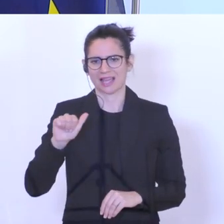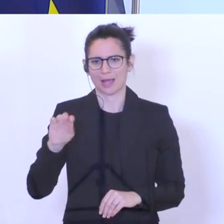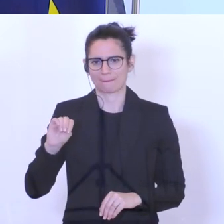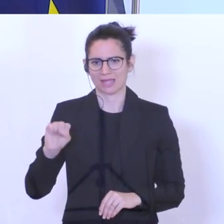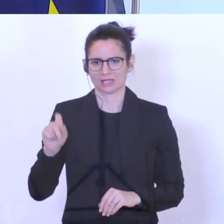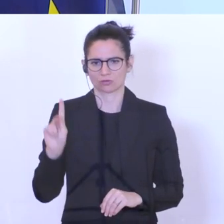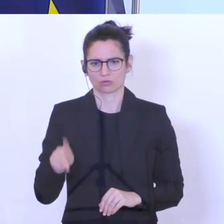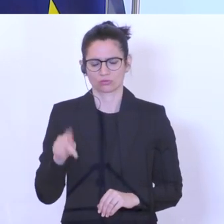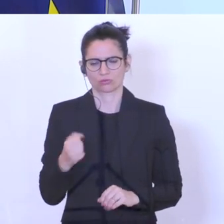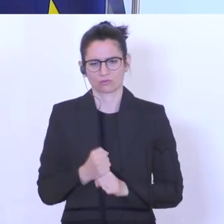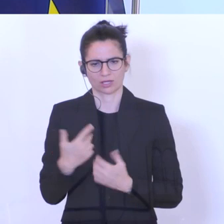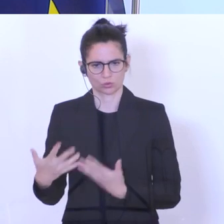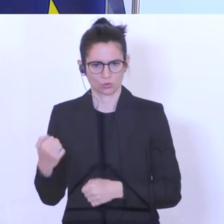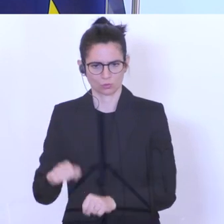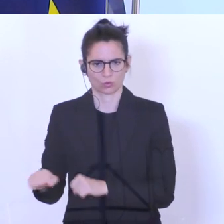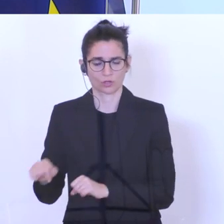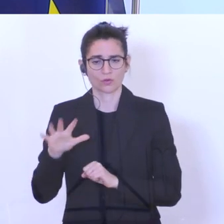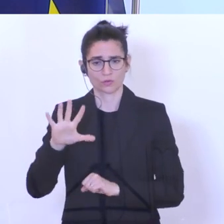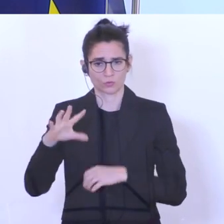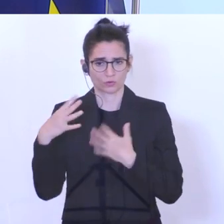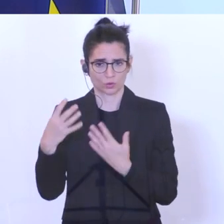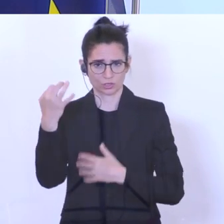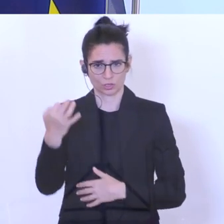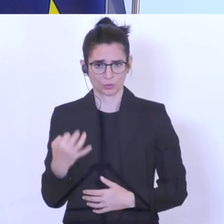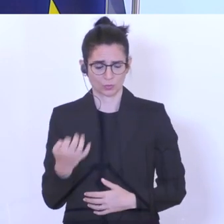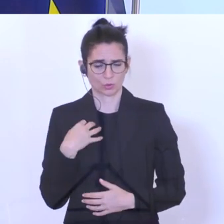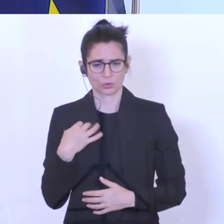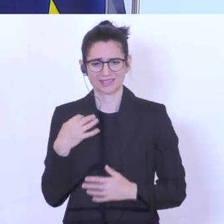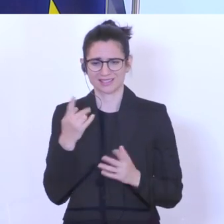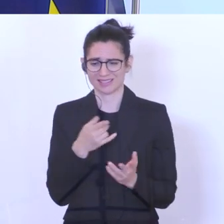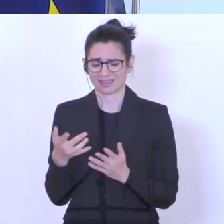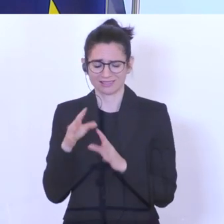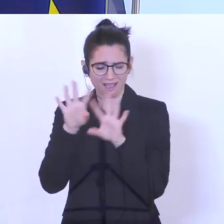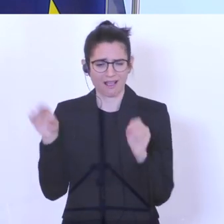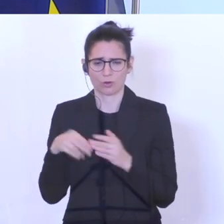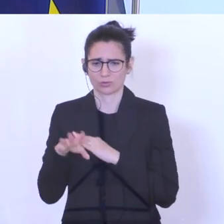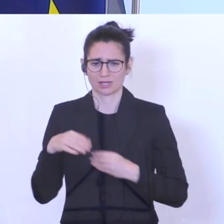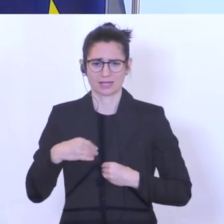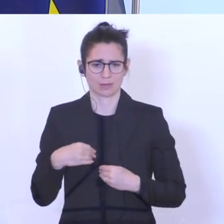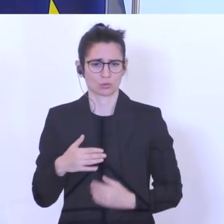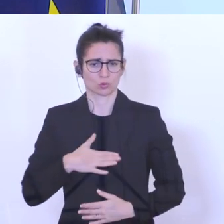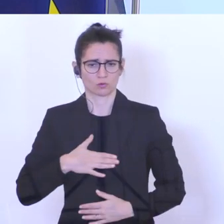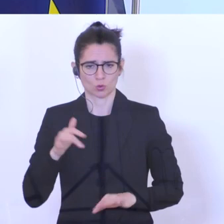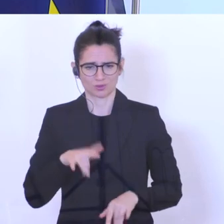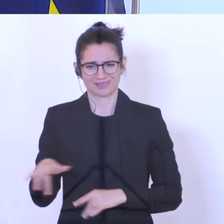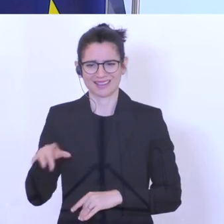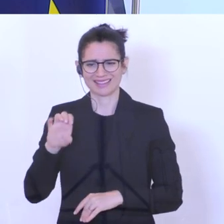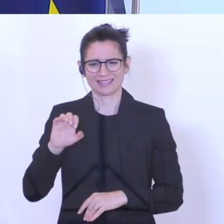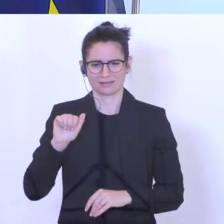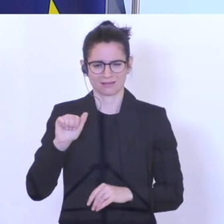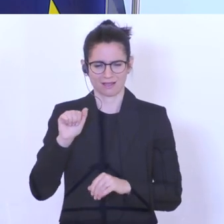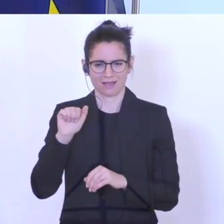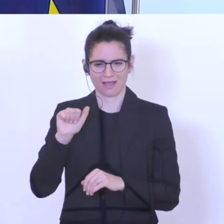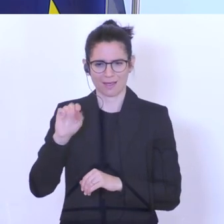-Konto möglich, also 95 Prozent der Unternehmen haben ein IAMS-Konto. Damit ist es auch sozusagen vereinfacht, sind die Prozesse